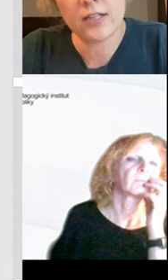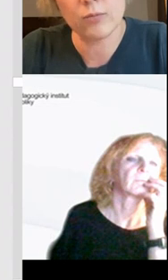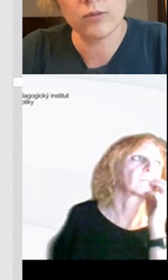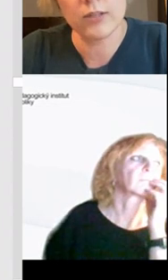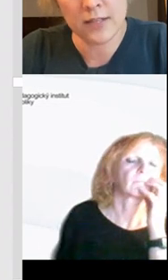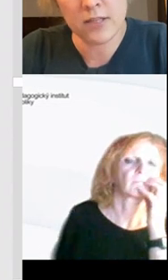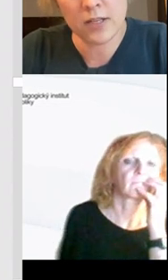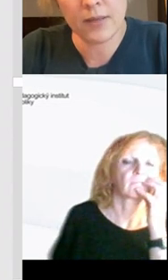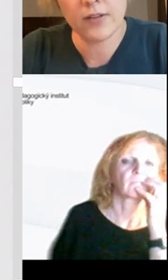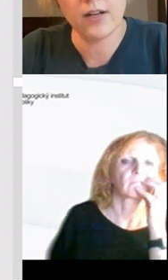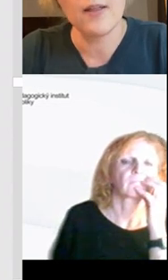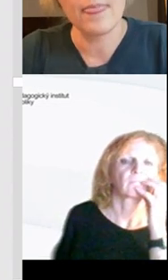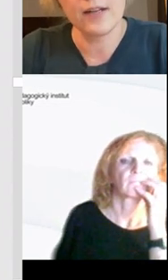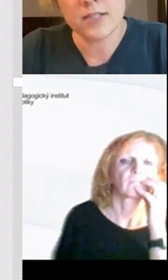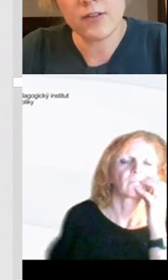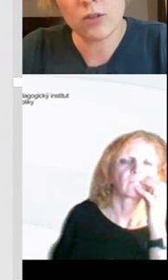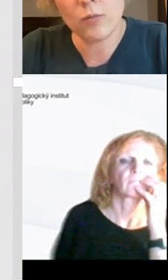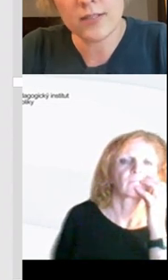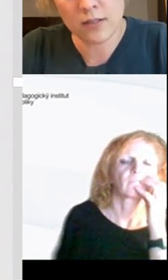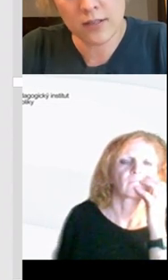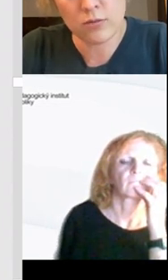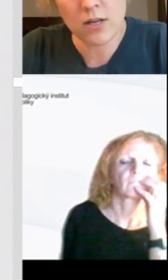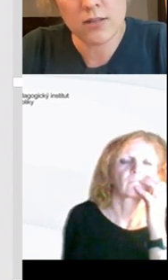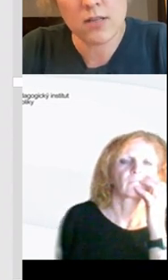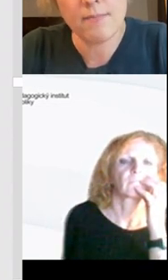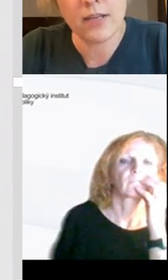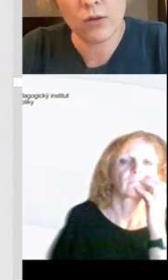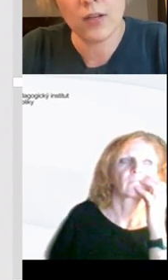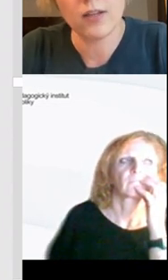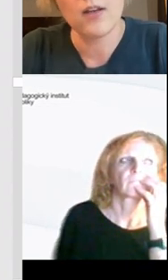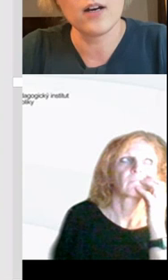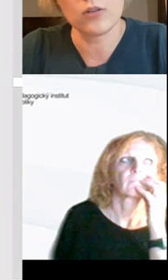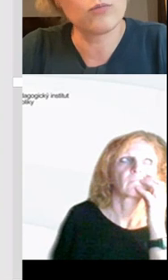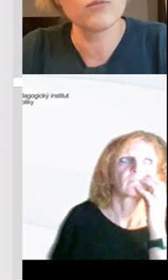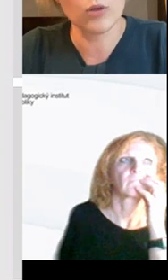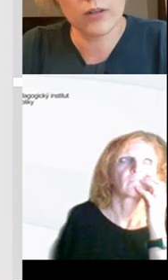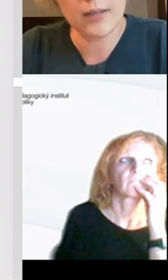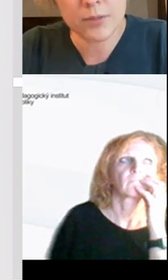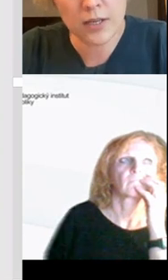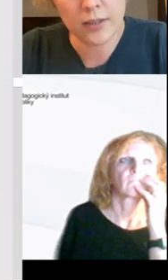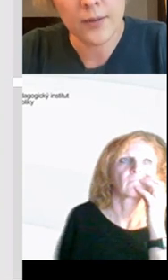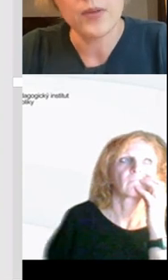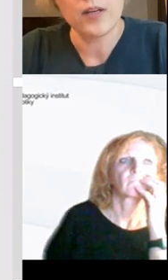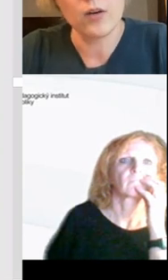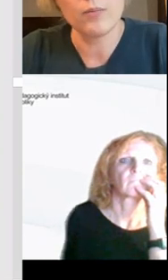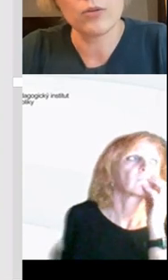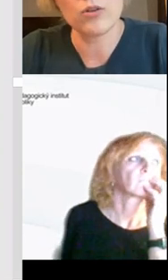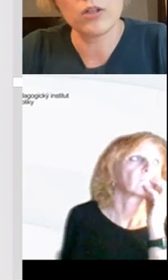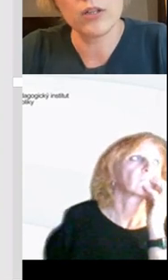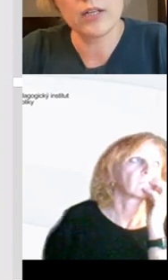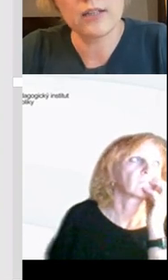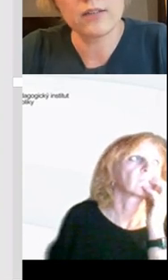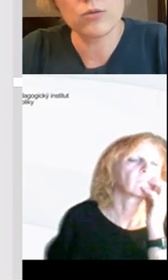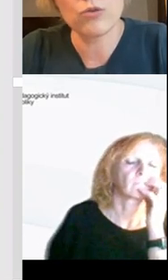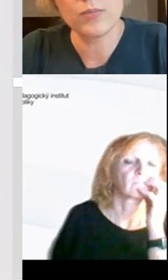a právě díky tomu nastavení těch pravidel, nastavení tomu, jak se na té sociální sítí mají chovat, tomu mnohdy i předejít. Jo,